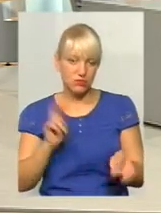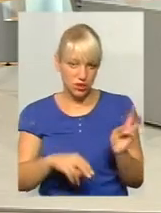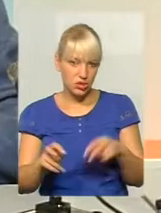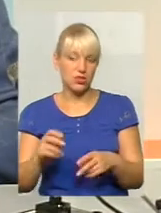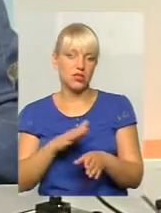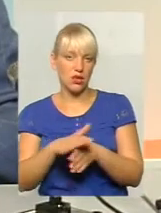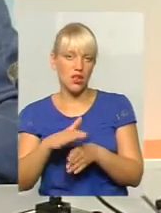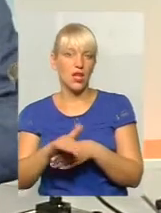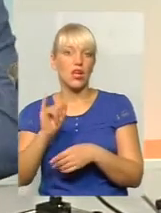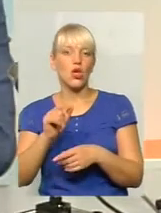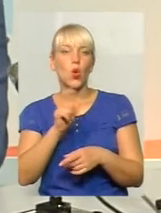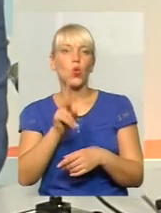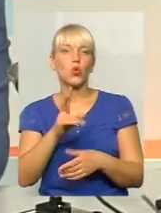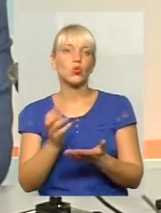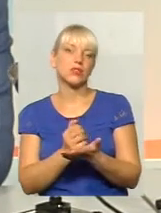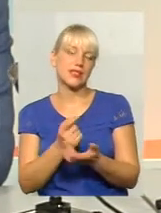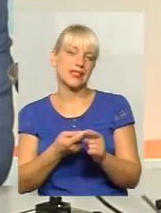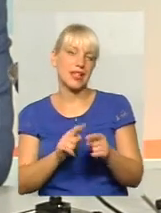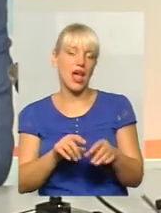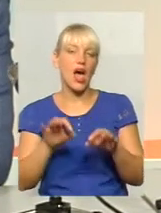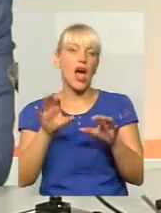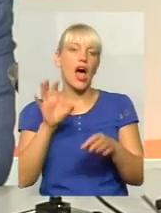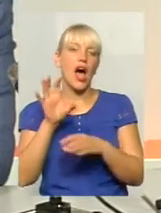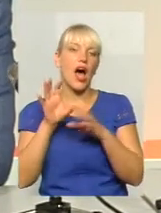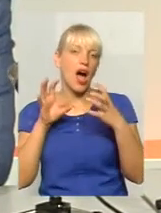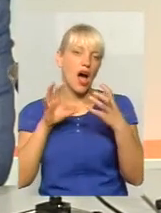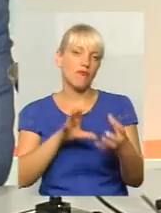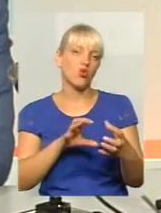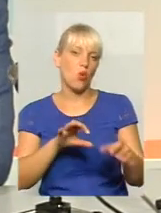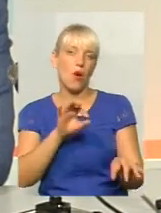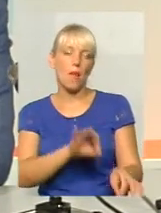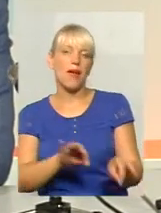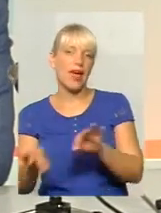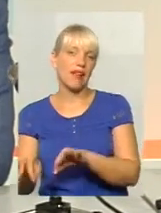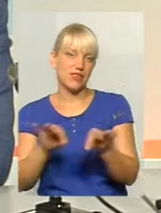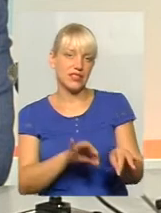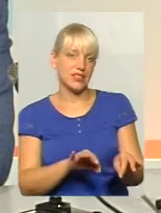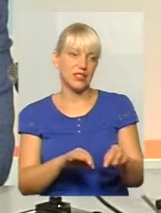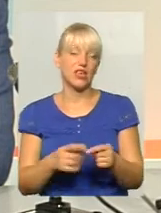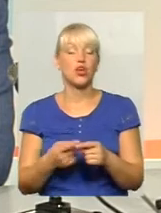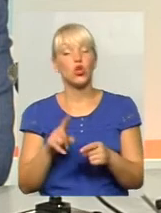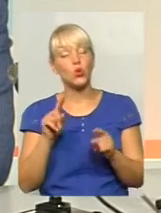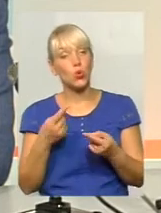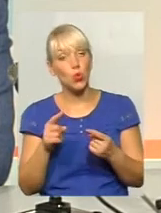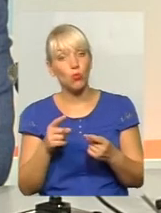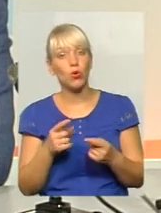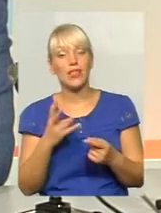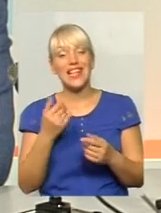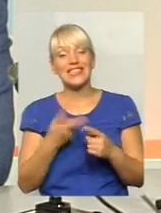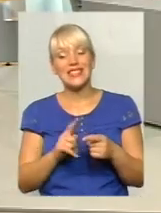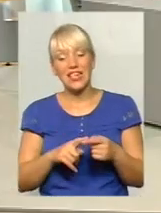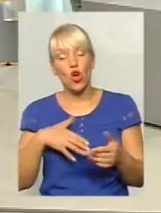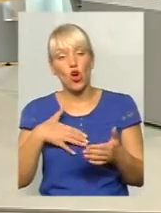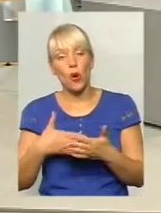які з цього заробляють. автоперевізники та водії. І тому саме на цих громадських обговорнях... Від